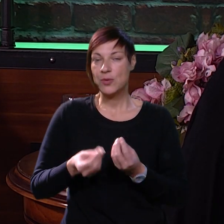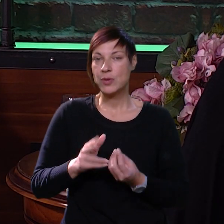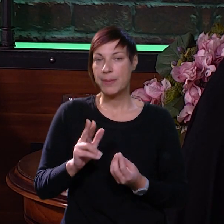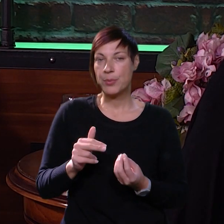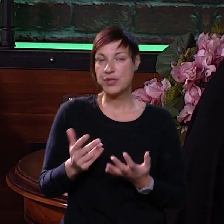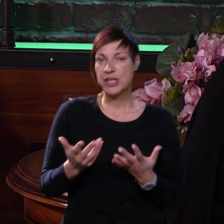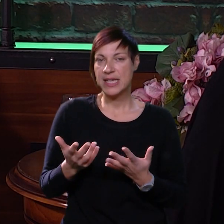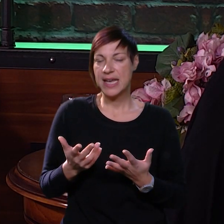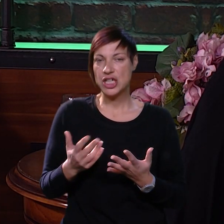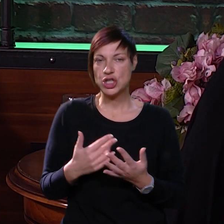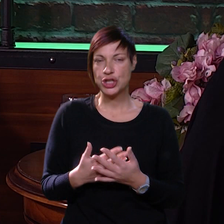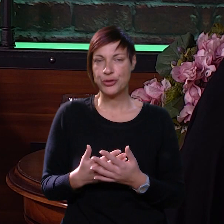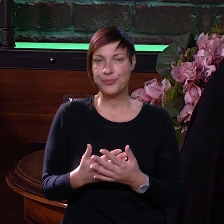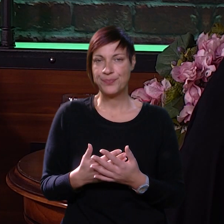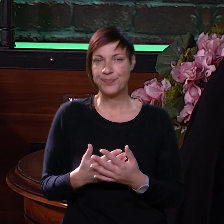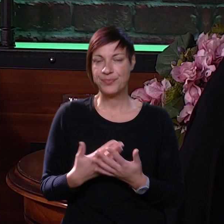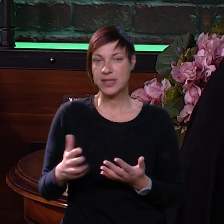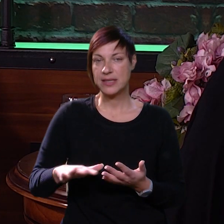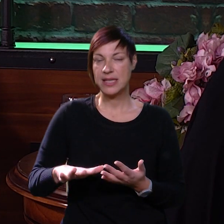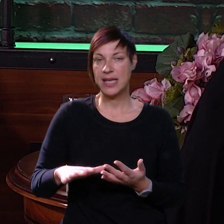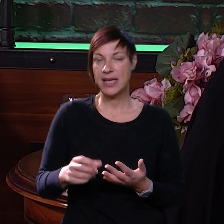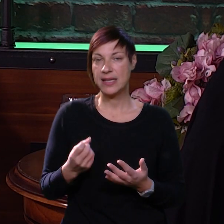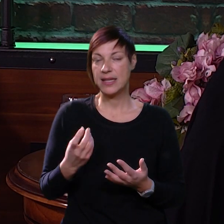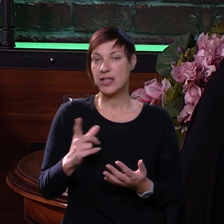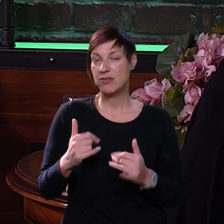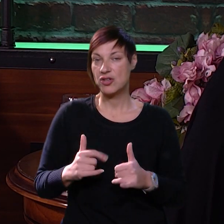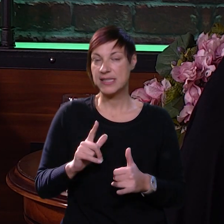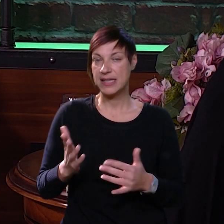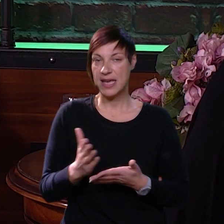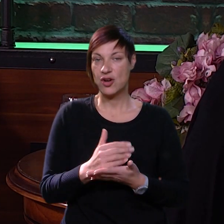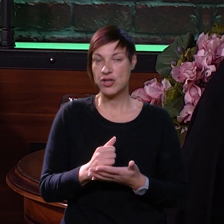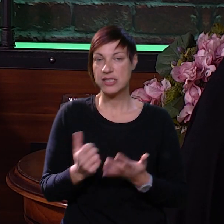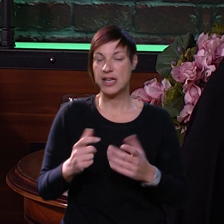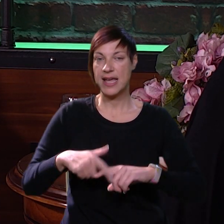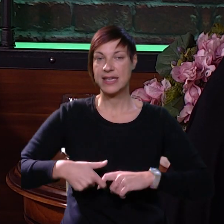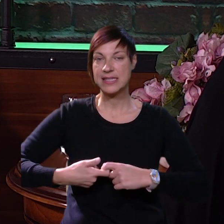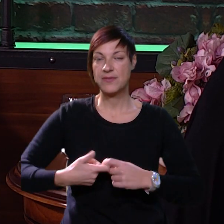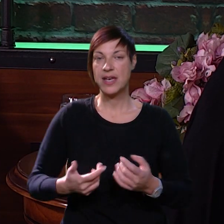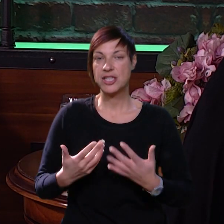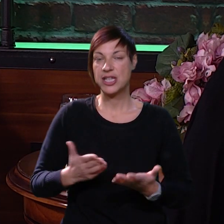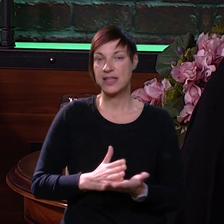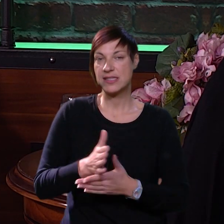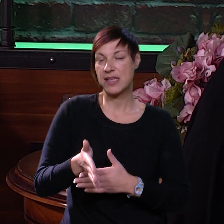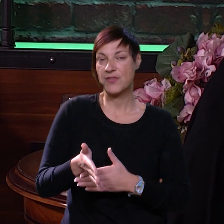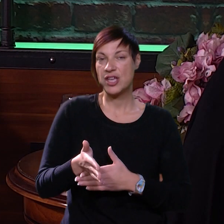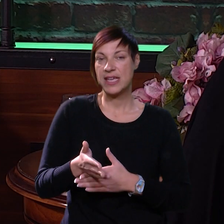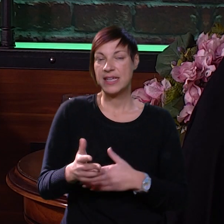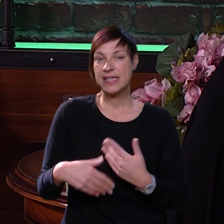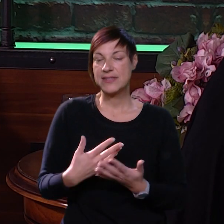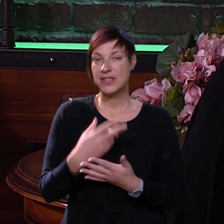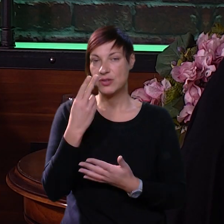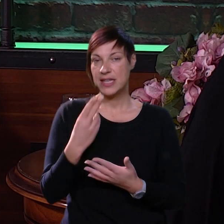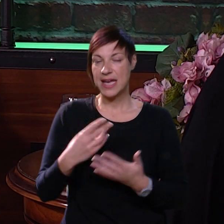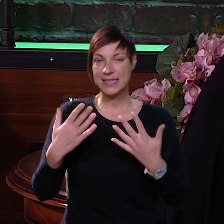igri, postoje li u igri nešto što djete dosad nije koristilo. Dakle, neke stvari će jednostavno izaći kroz te